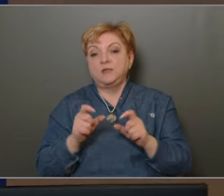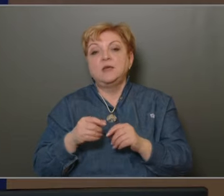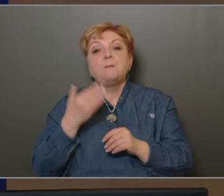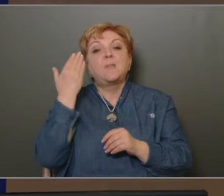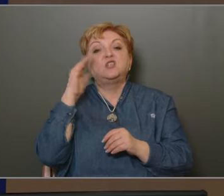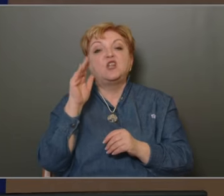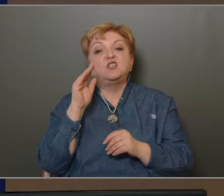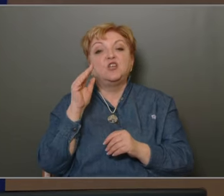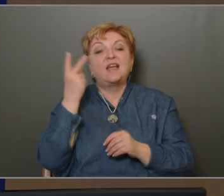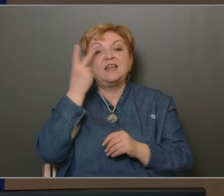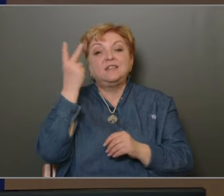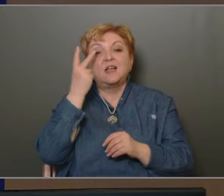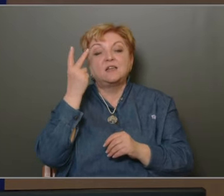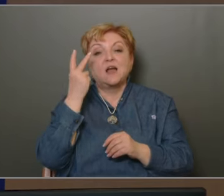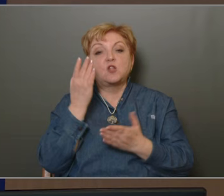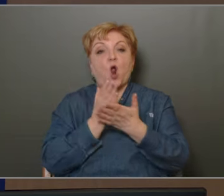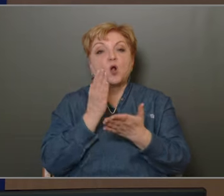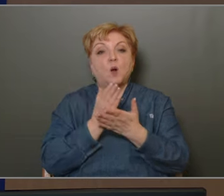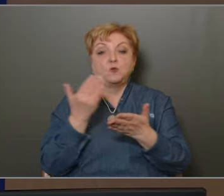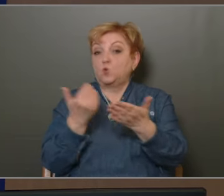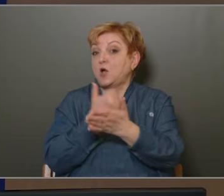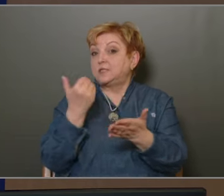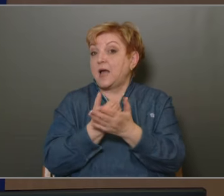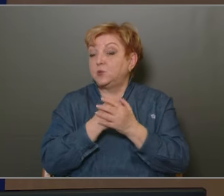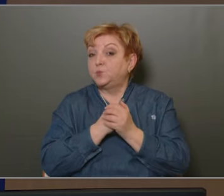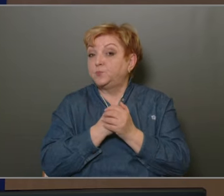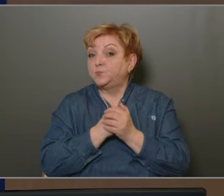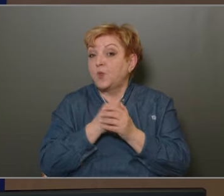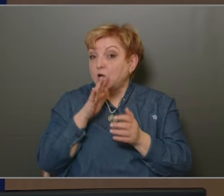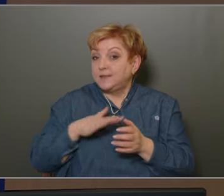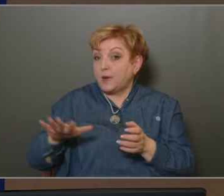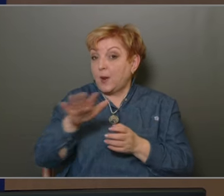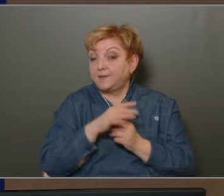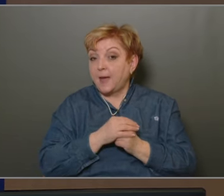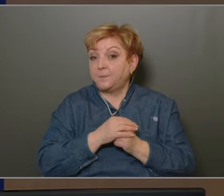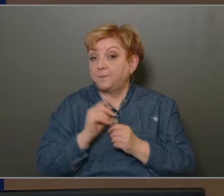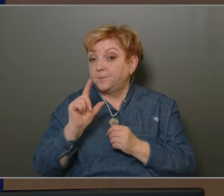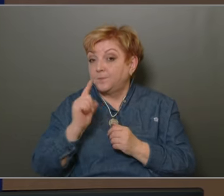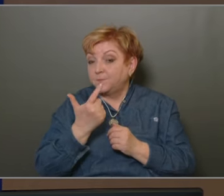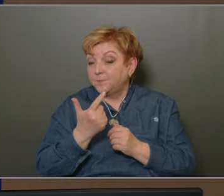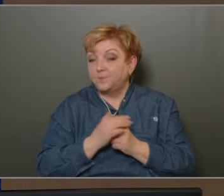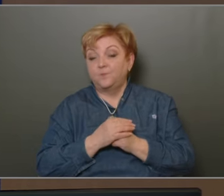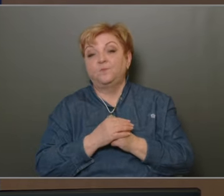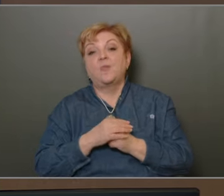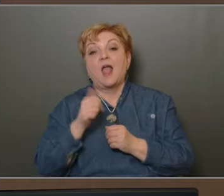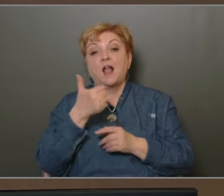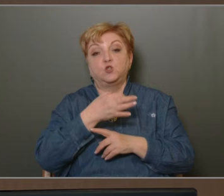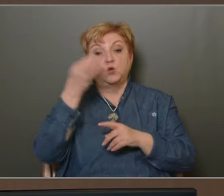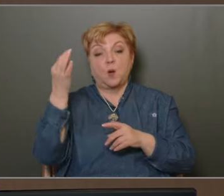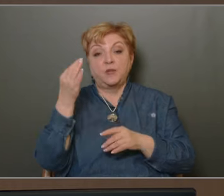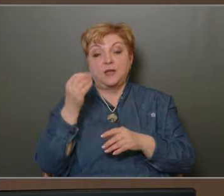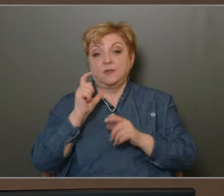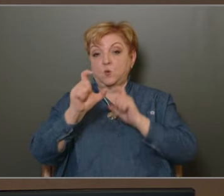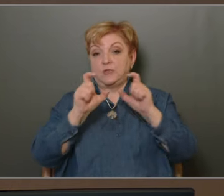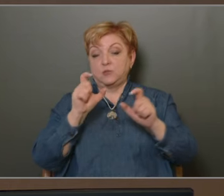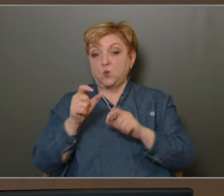mesterséges intelligenciát alkalmazzuk, használjuk már ugye a területen. Másik, hogy a első napérednél